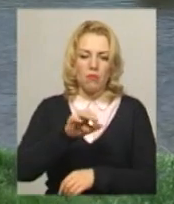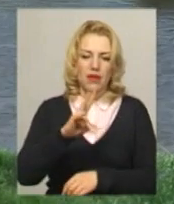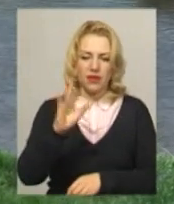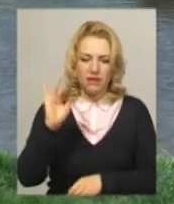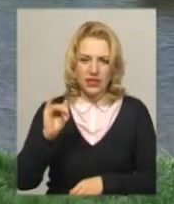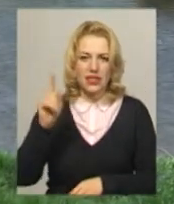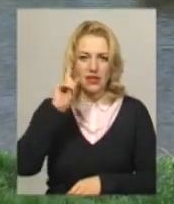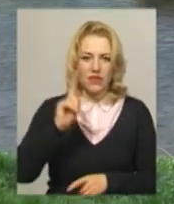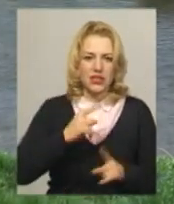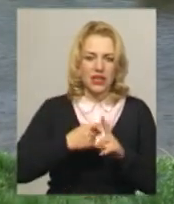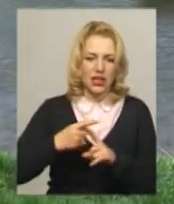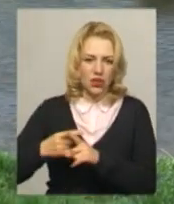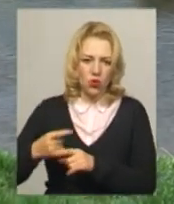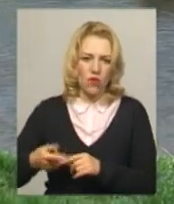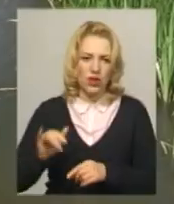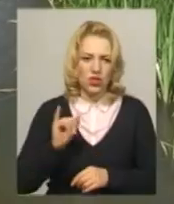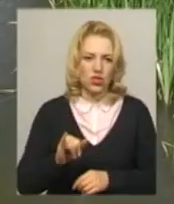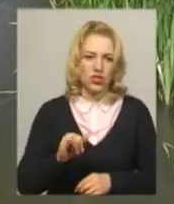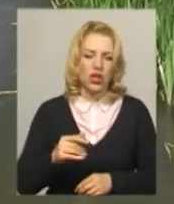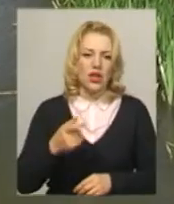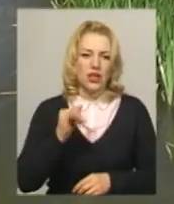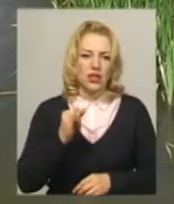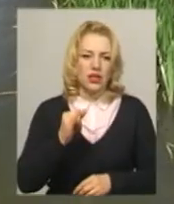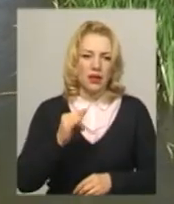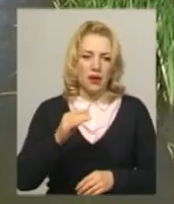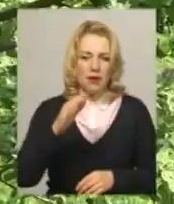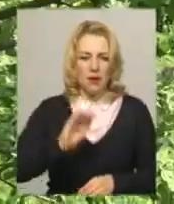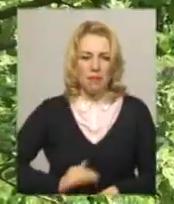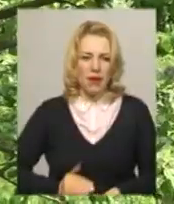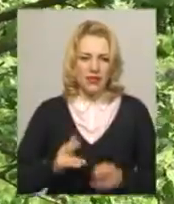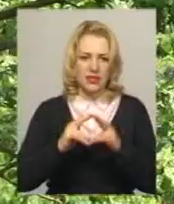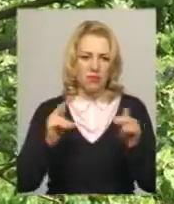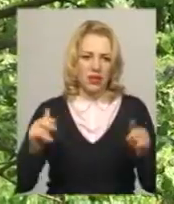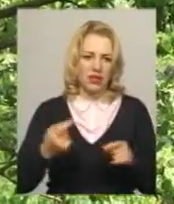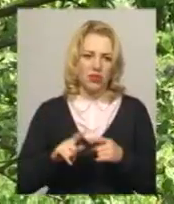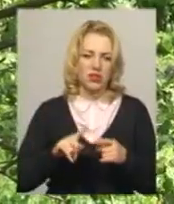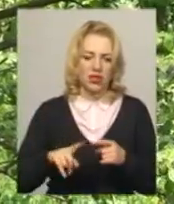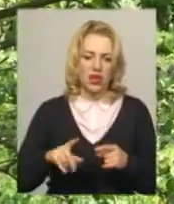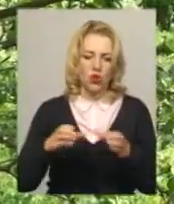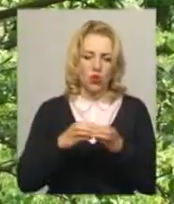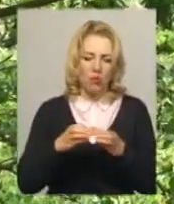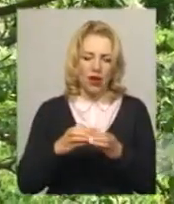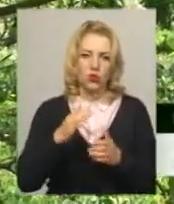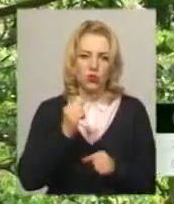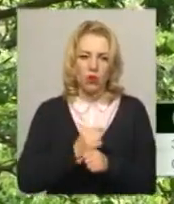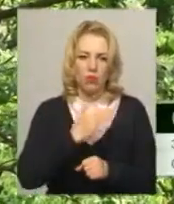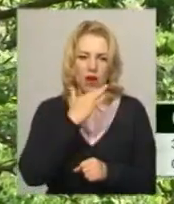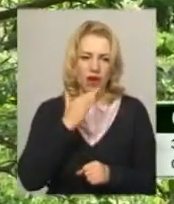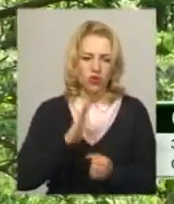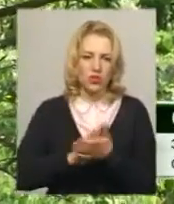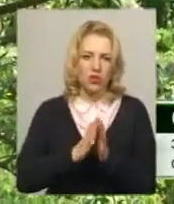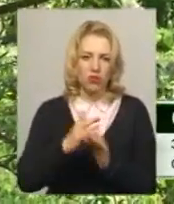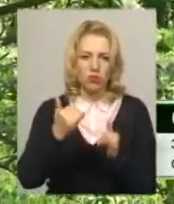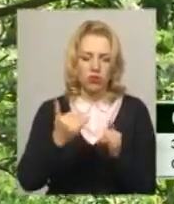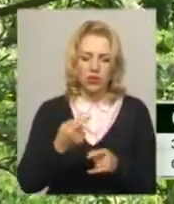кладовище, монастир, майстер-клас з подільського розпису хат та панські маєтки. Цією громадою зроблено дуже багато вже станом на сьогодні. Це